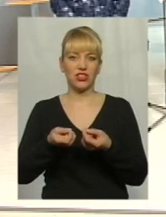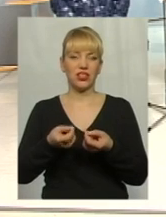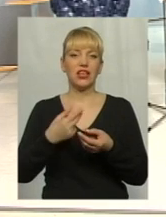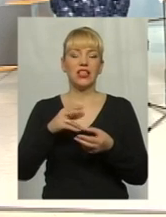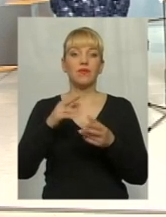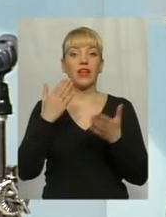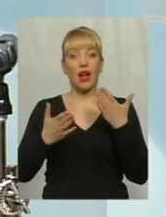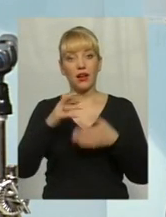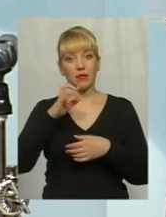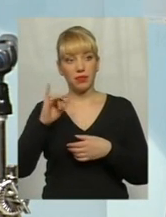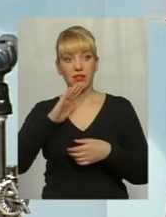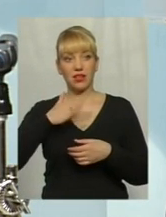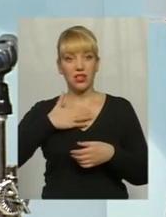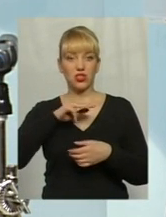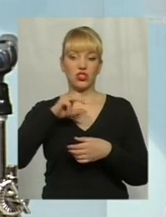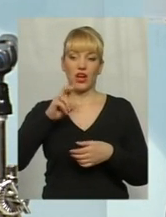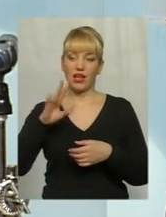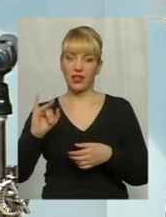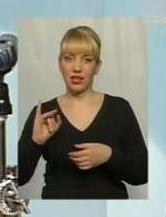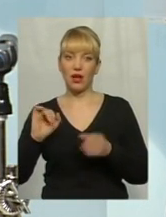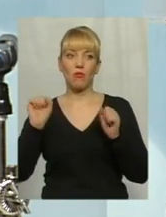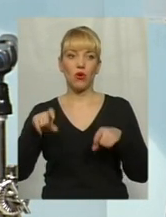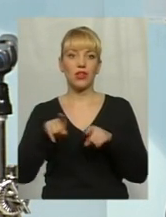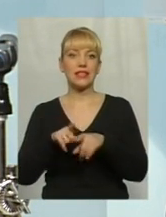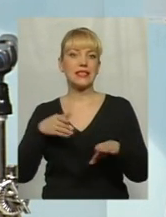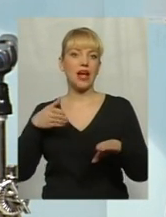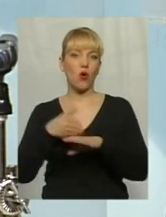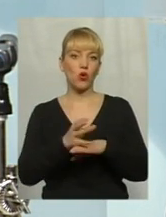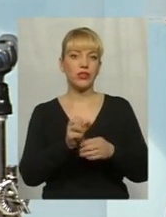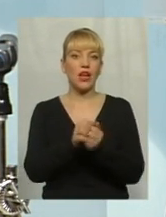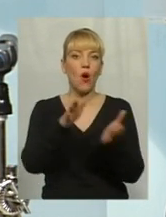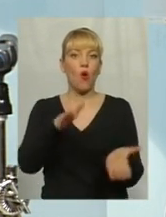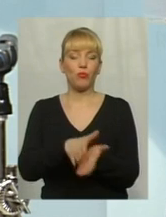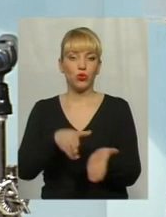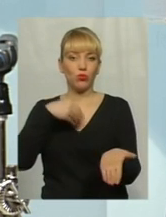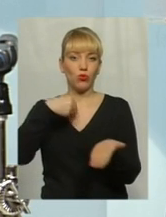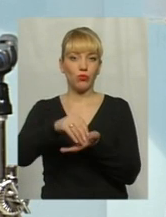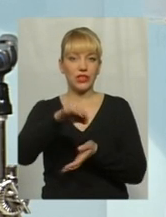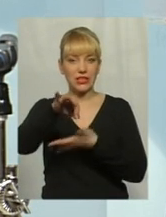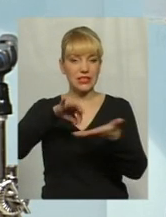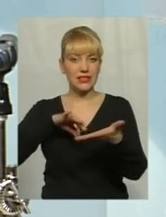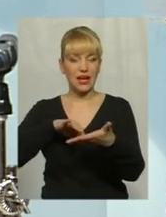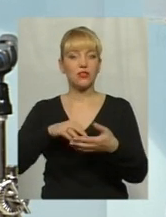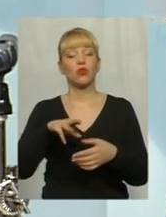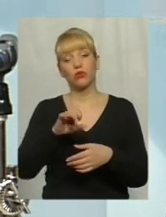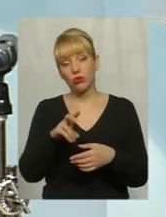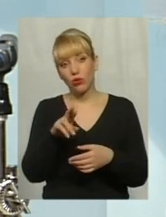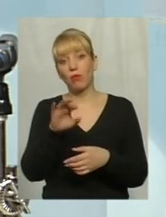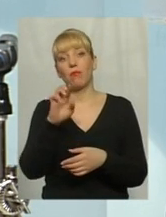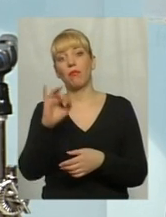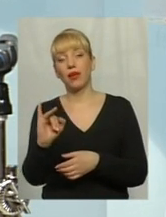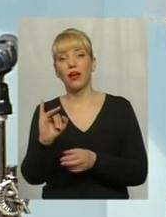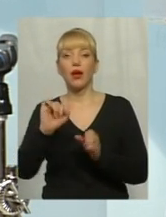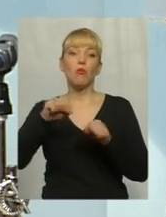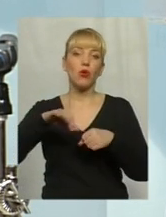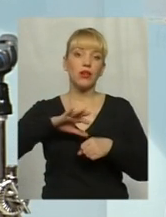Якби наші жеки могли чи інші підприємства заходити на такі ринки і купувати електроенергію чи якісь інші послуги, то звичайно тоді могли